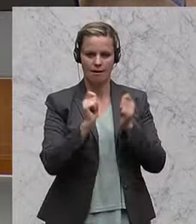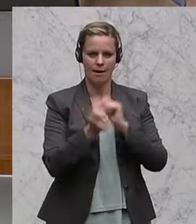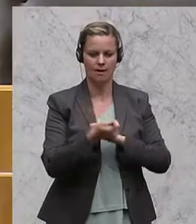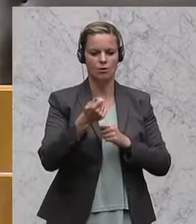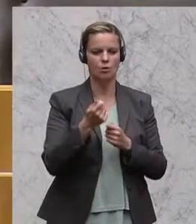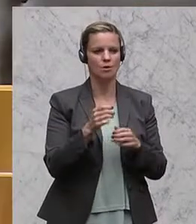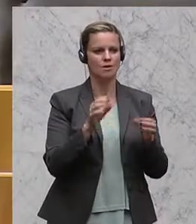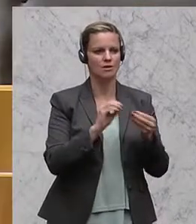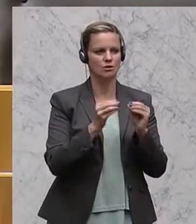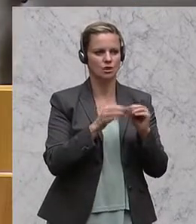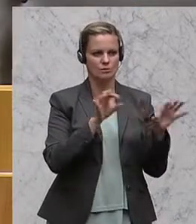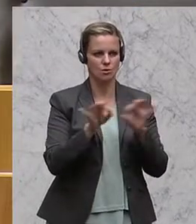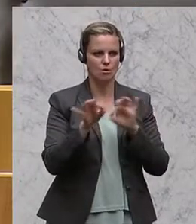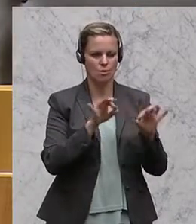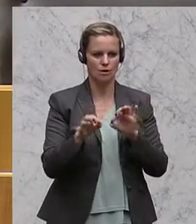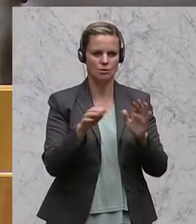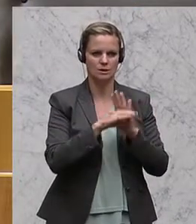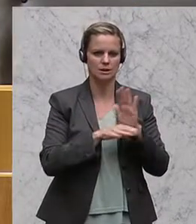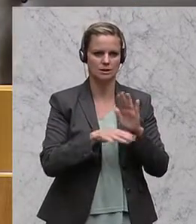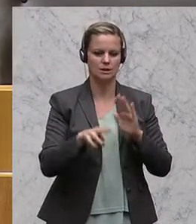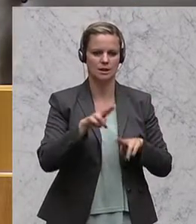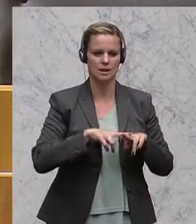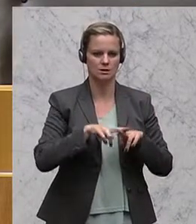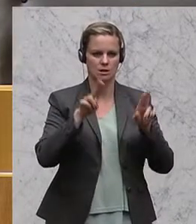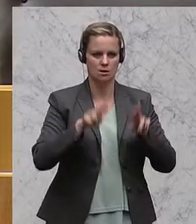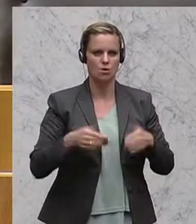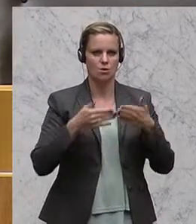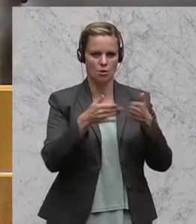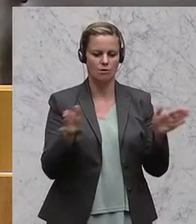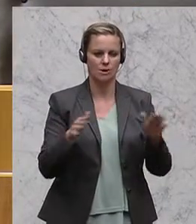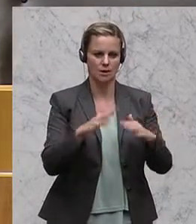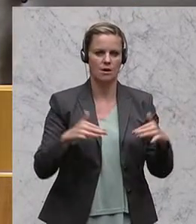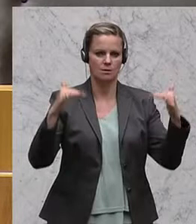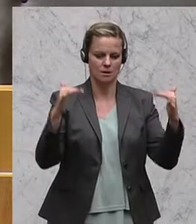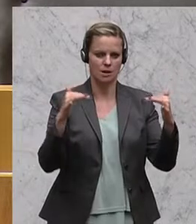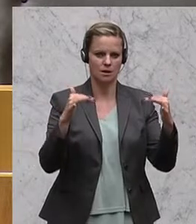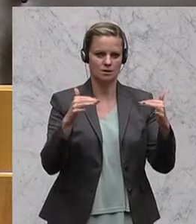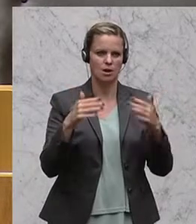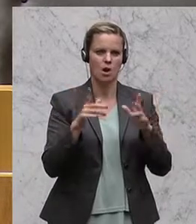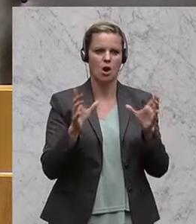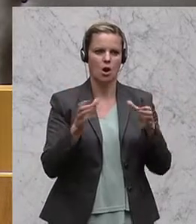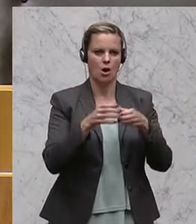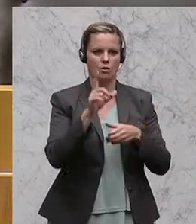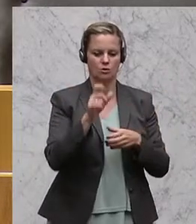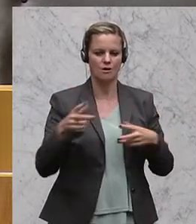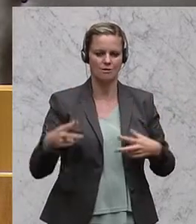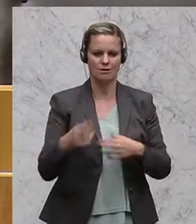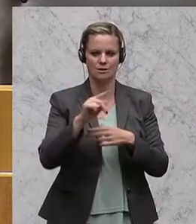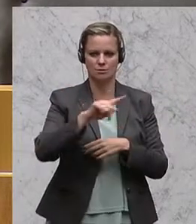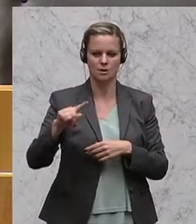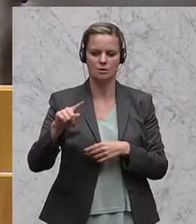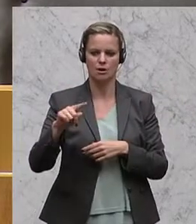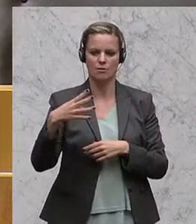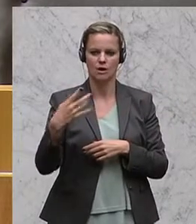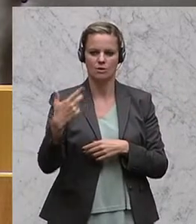Geschäftsordnungsgesetzes des Nationalrats, Öffentlichkeit von parlamentarischen Ausschüssen, eine Frist bis 24.